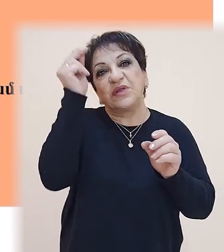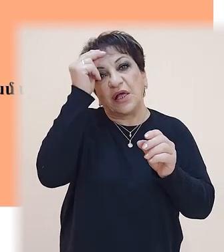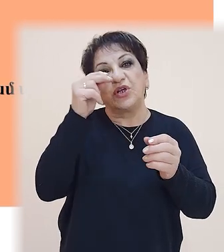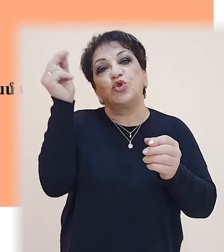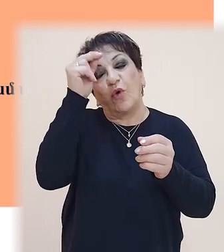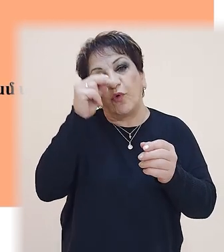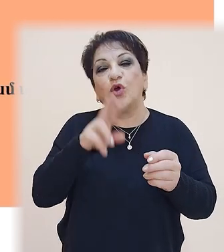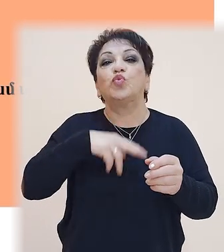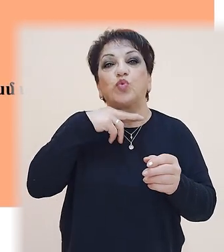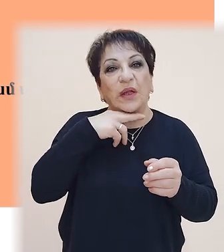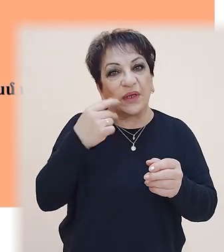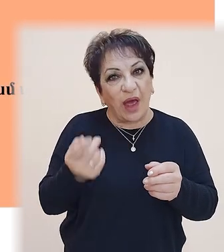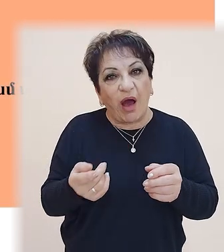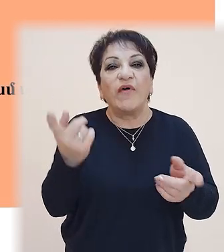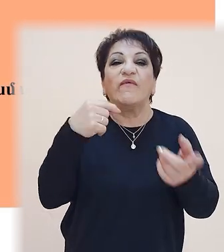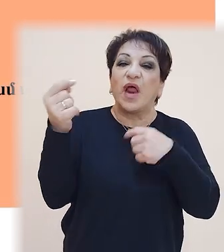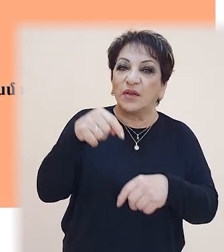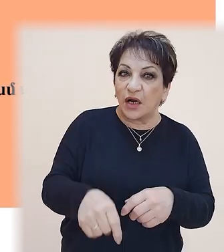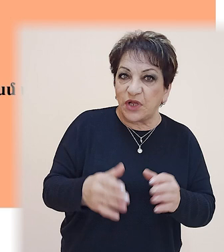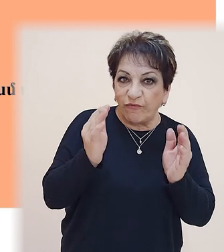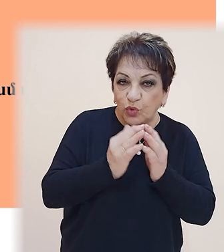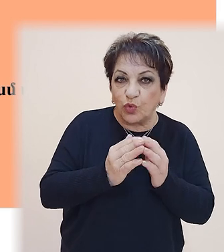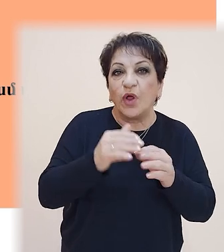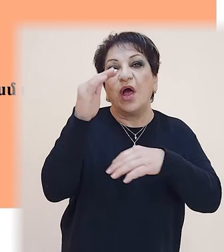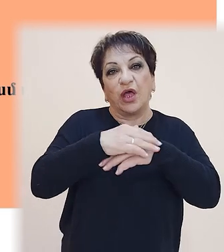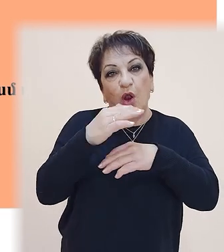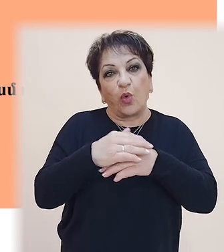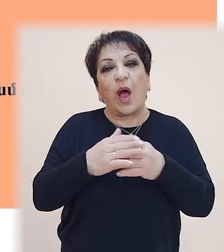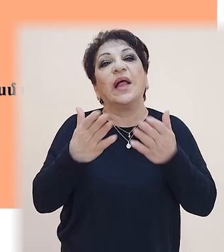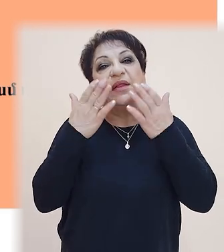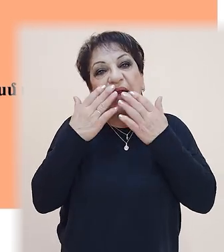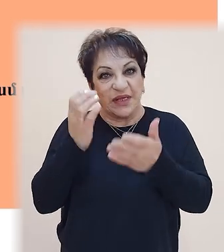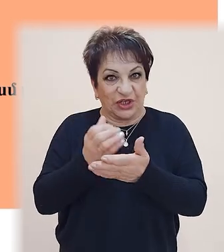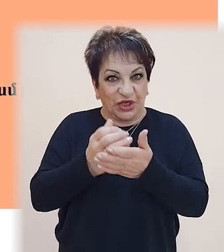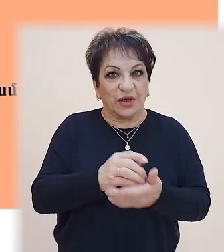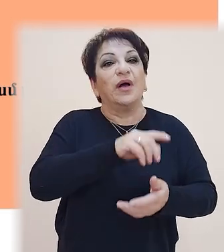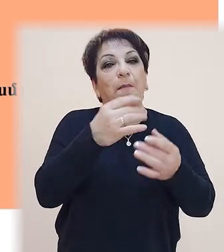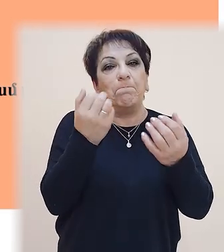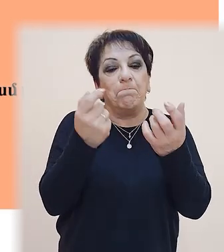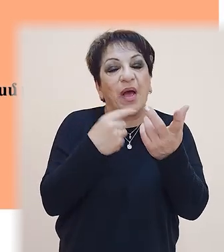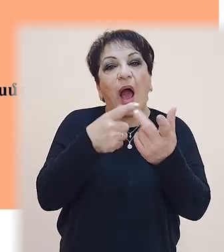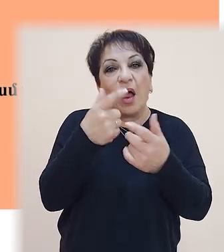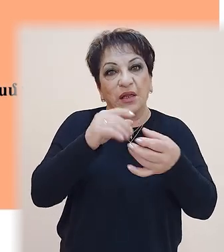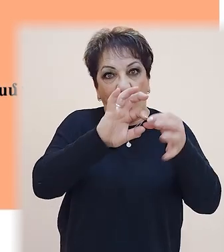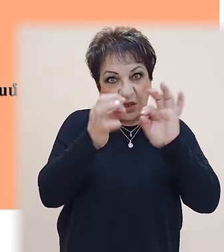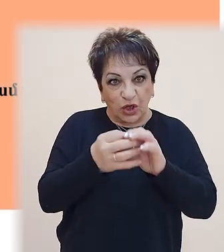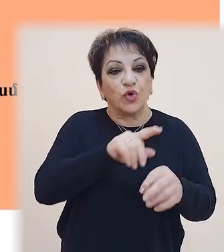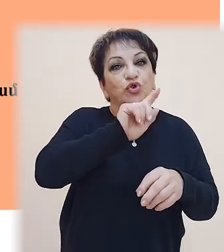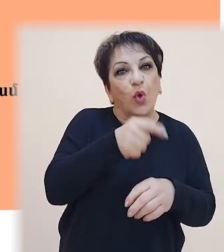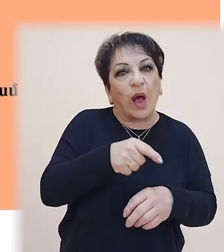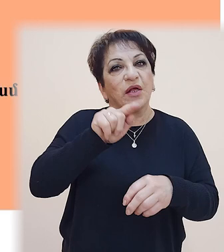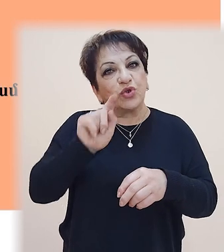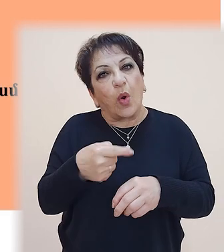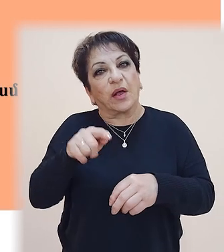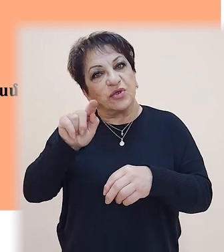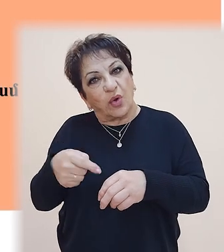ուշադիր եղավ, այնույթե վերադարցավ տուն, երեկոյան ընթերցեց իր գիրքը։ Մի քանի նախադայսթյուններ չէ, շարունակաբար թվարպող